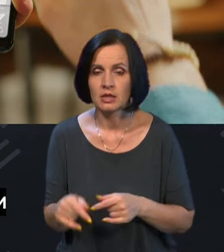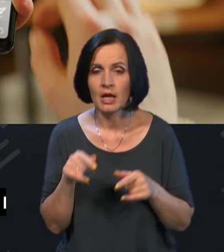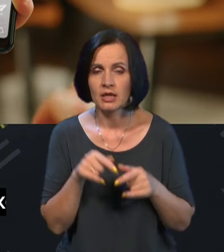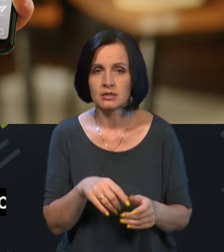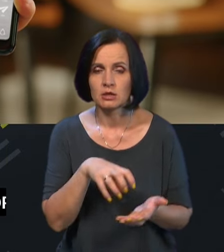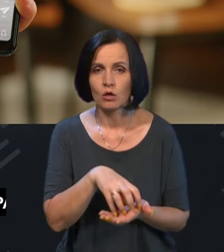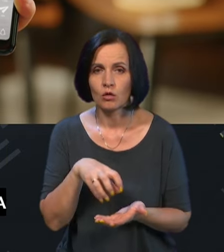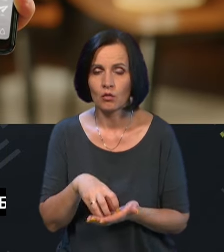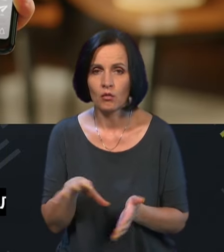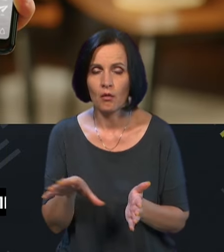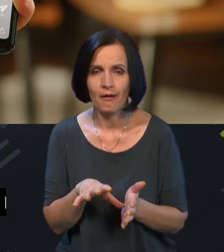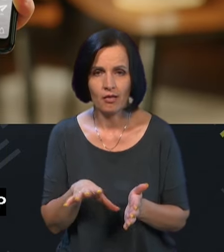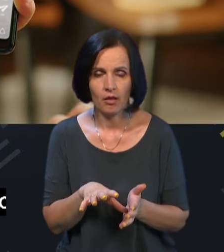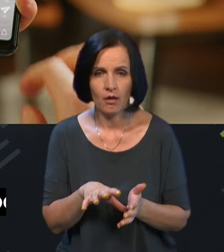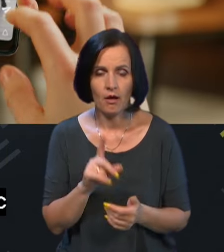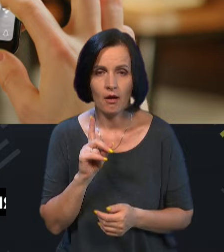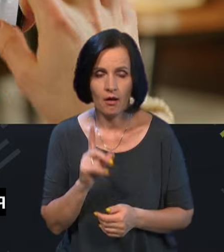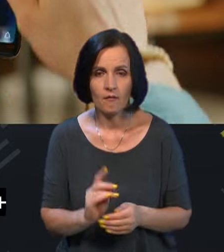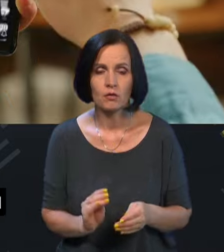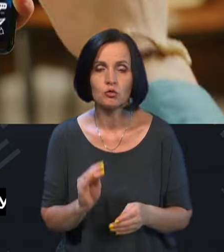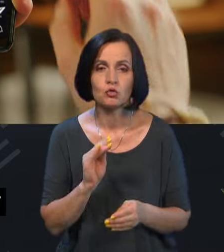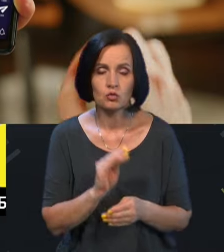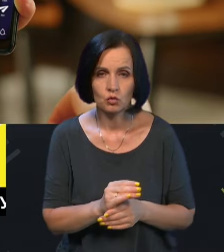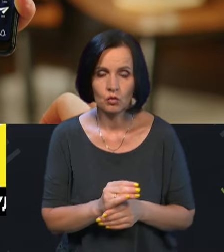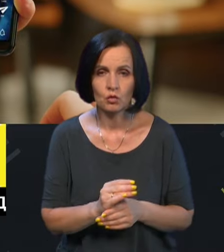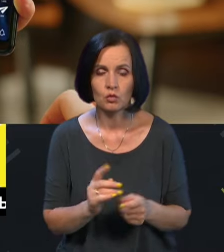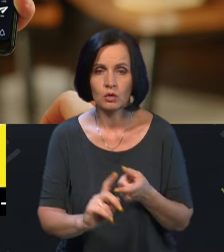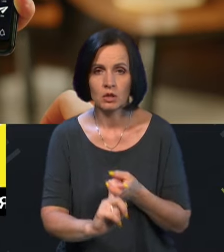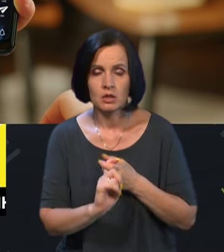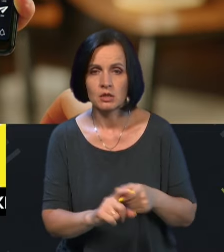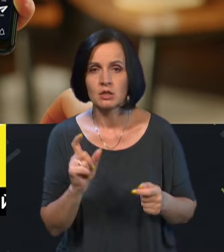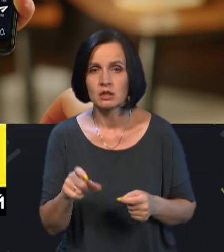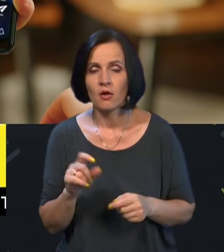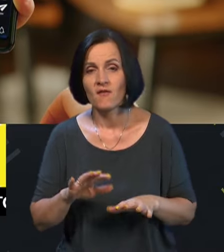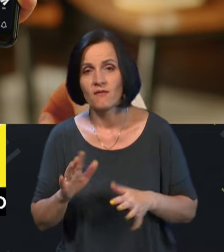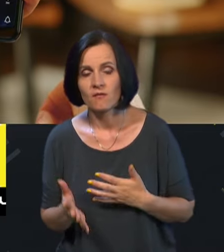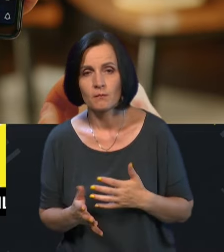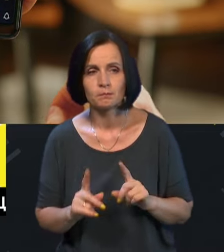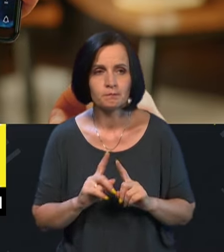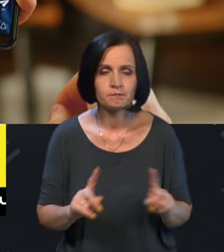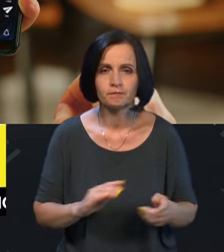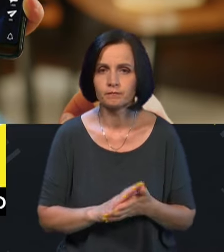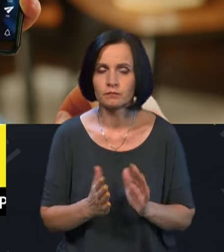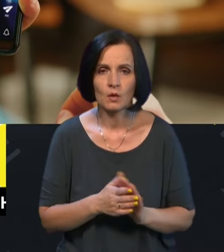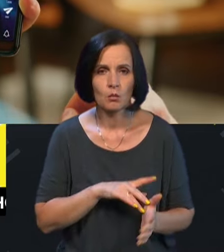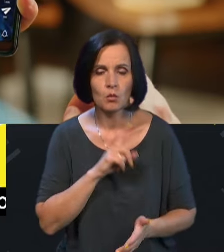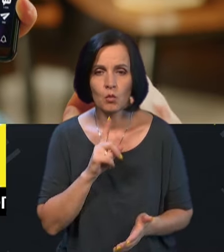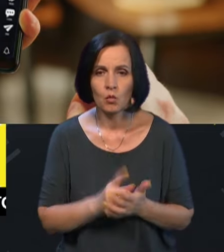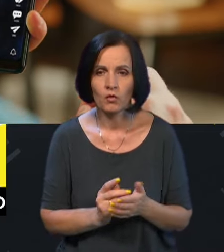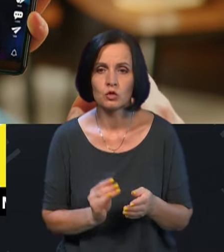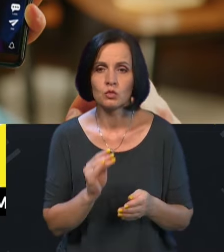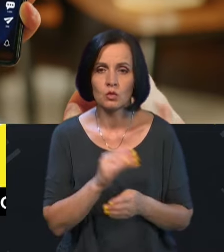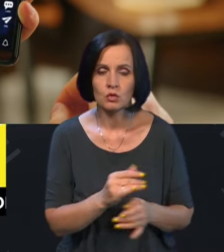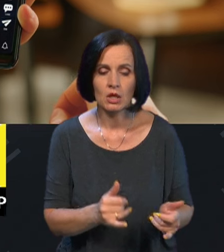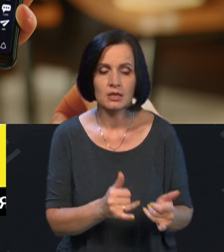'єктах електроенергію, а додатково зв'язківці на випадок форс-мажорних обставин повинні вже додатково